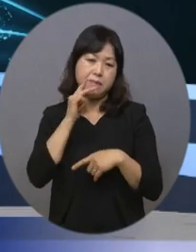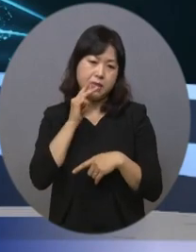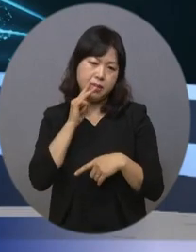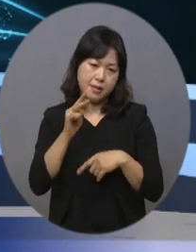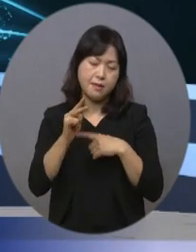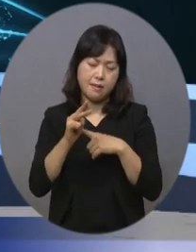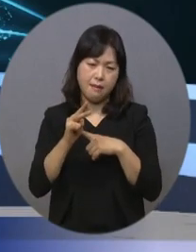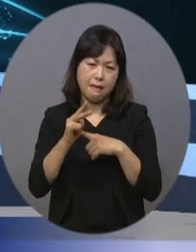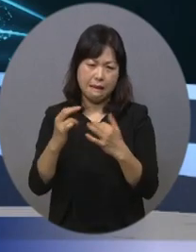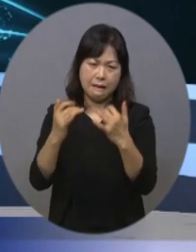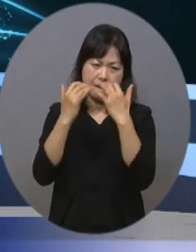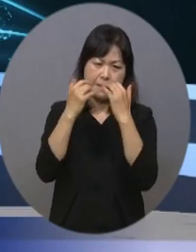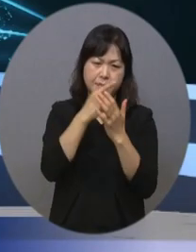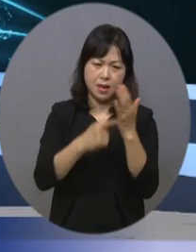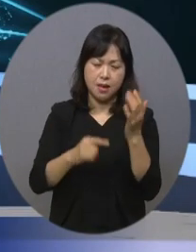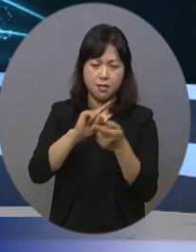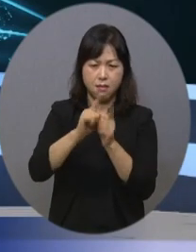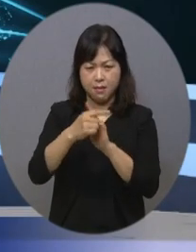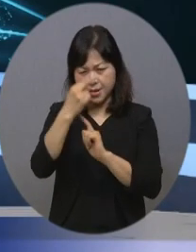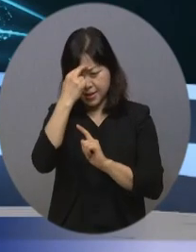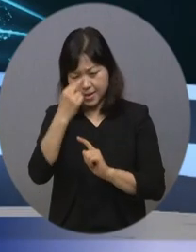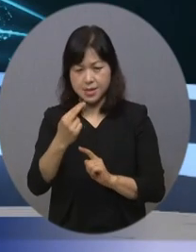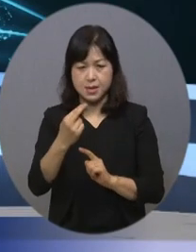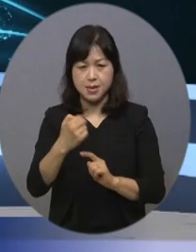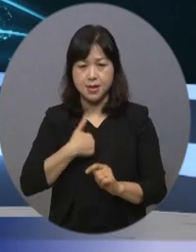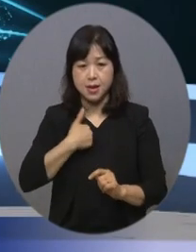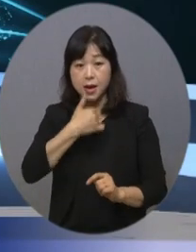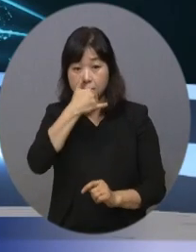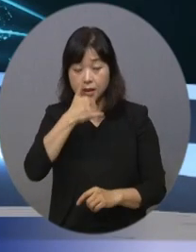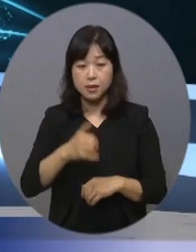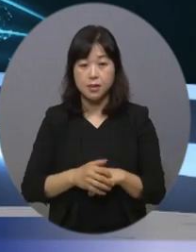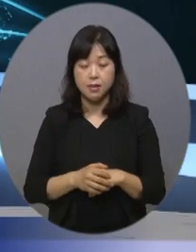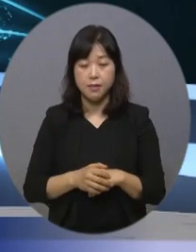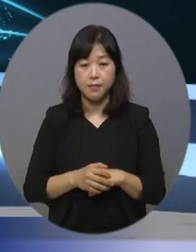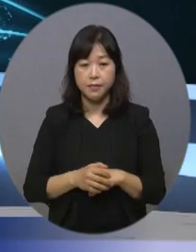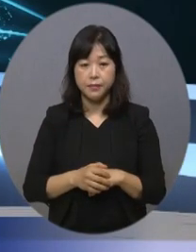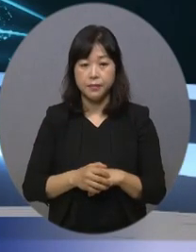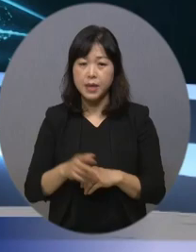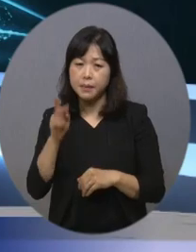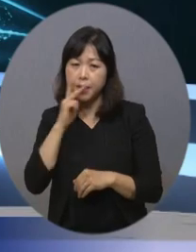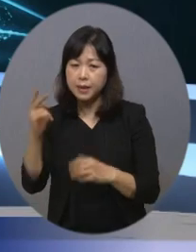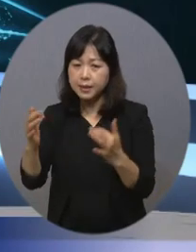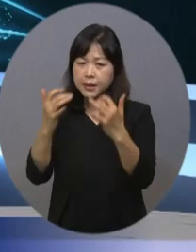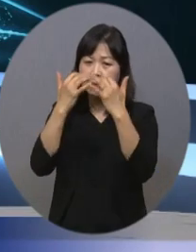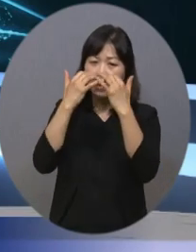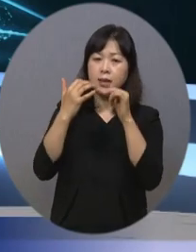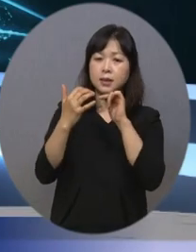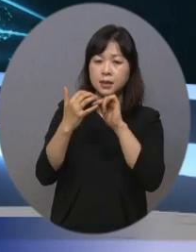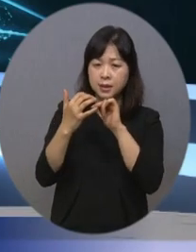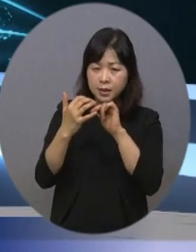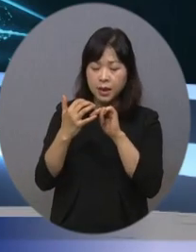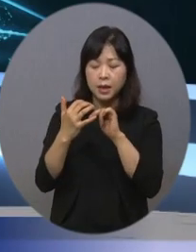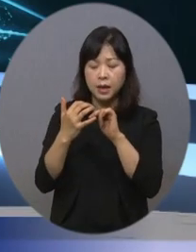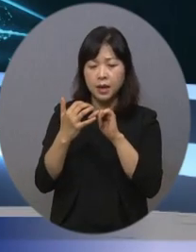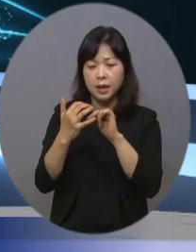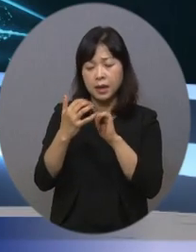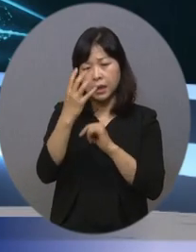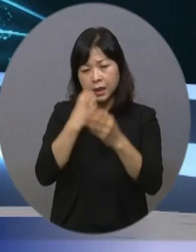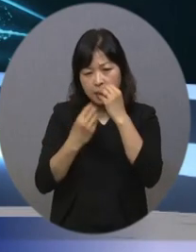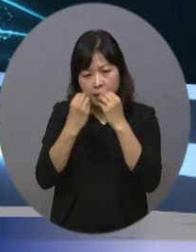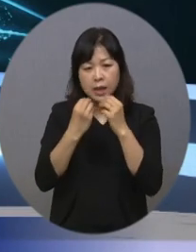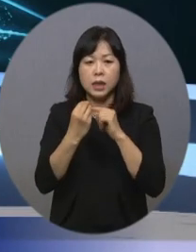간 인상을 찌푸리는 일도 잦은데요. 간접 흡연자의 경우 필터 없이 바로 담배 연기에 노출되기 때문에